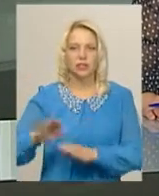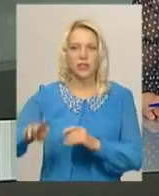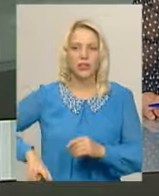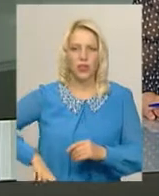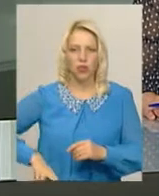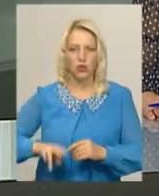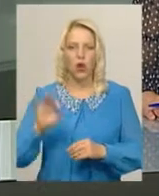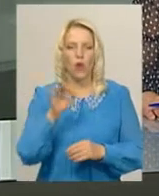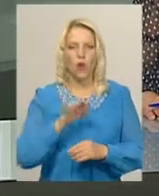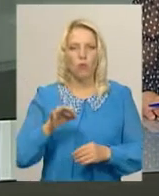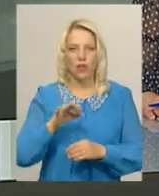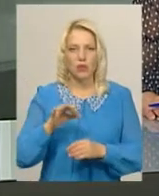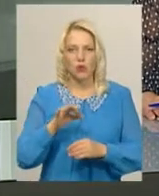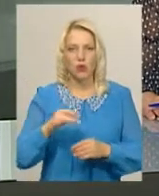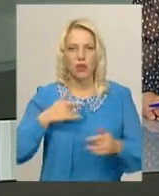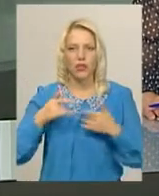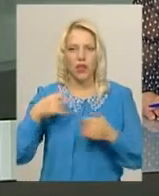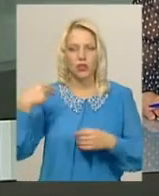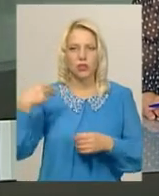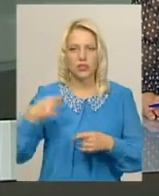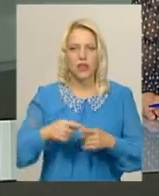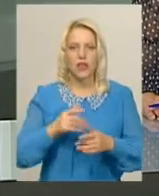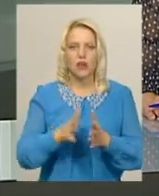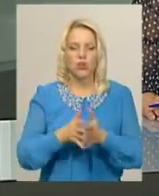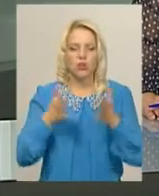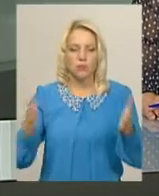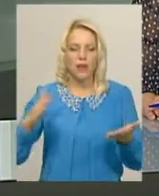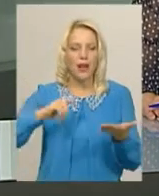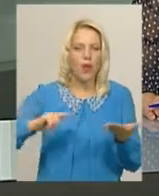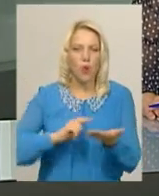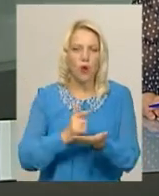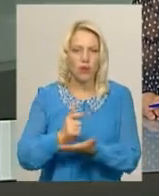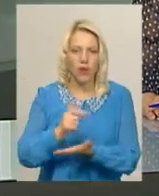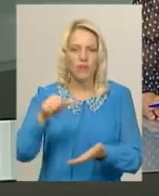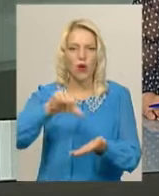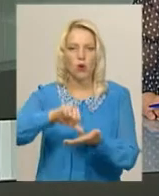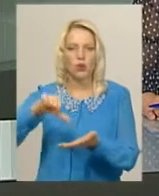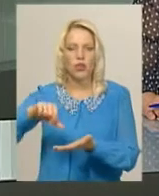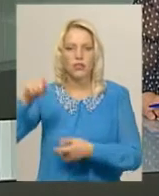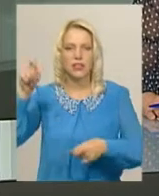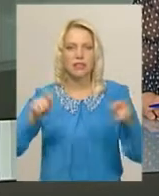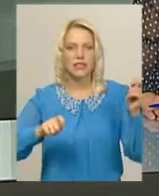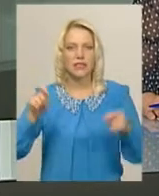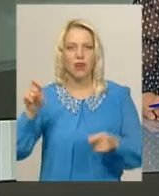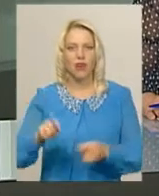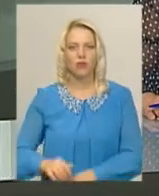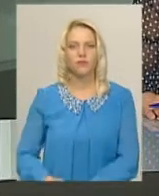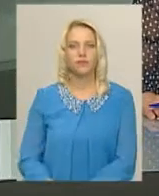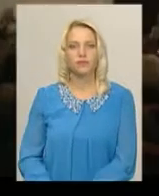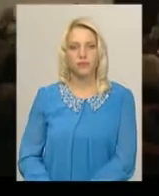Анатолій Ков, розширилася жанрова спрямованість та географія учасників фестивалю. Подробиці – далі у матеріалі.